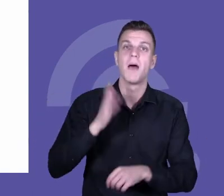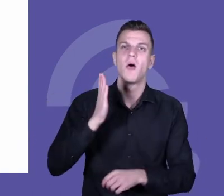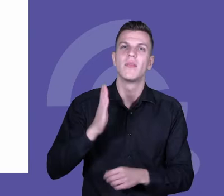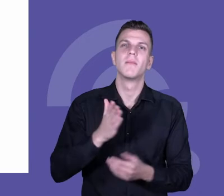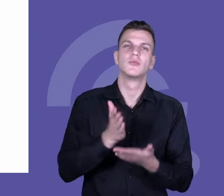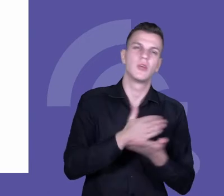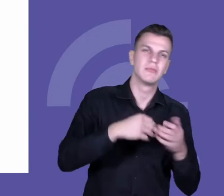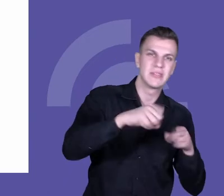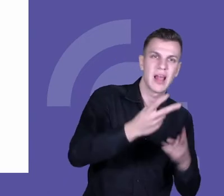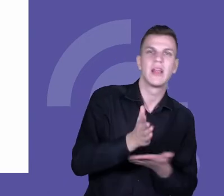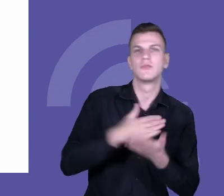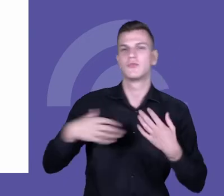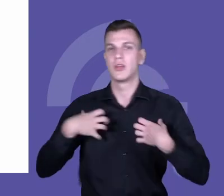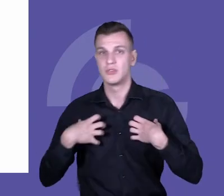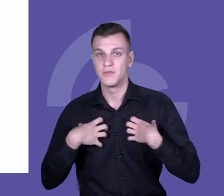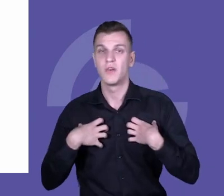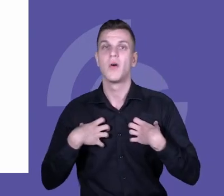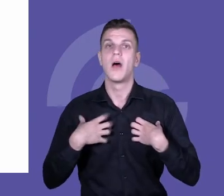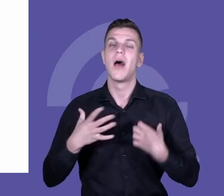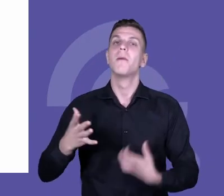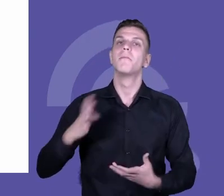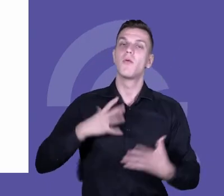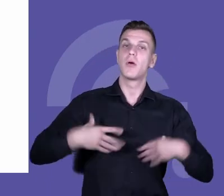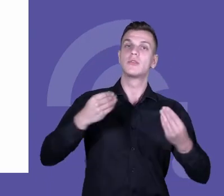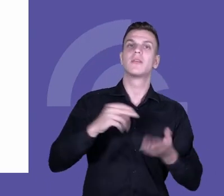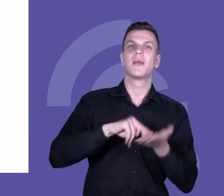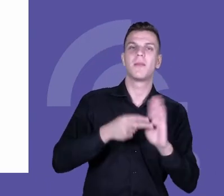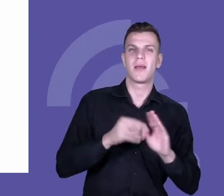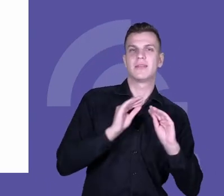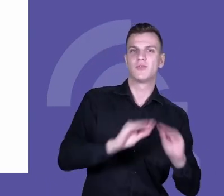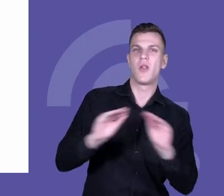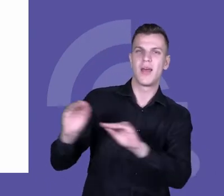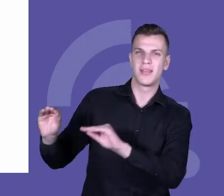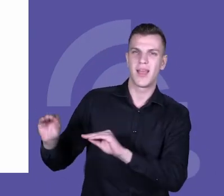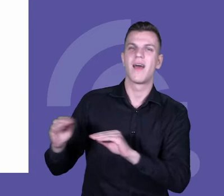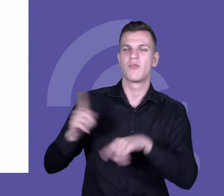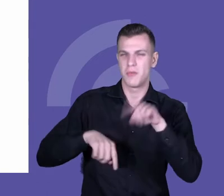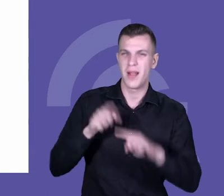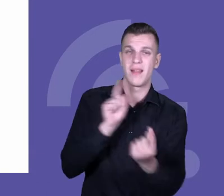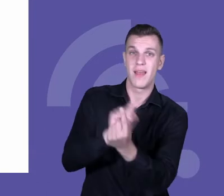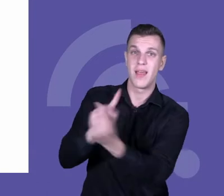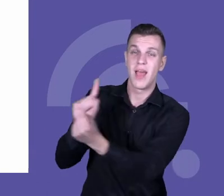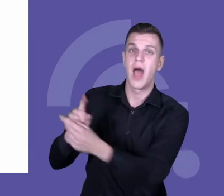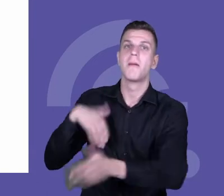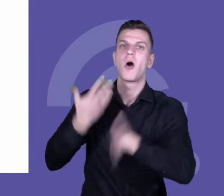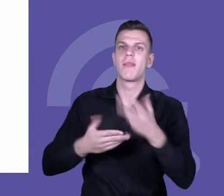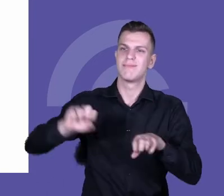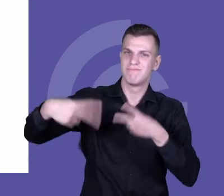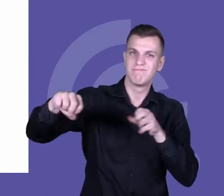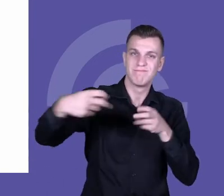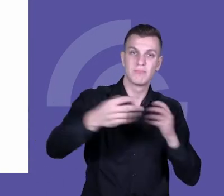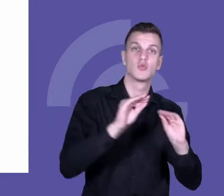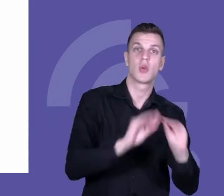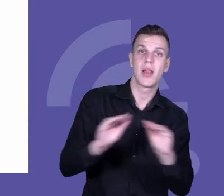stacjonarnych, wyjazdowych przesiąść troszkę na szkolenia online'owe, na webinary. Później wróciliśmy na szczęście troszkę do szkoleń,